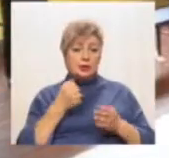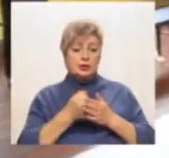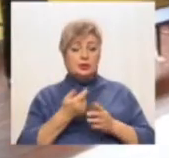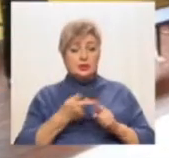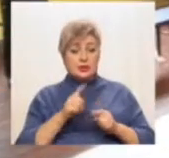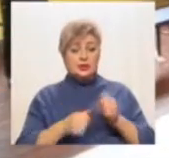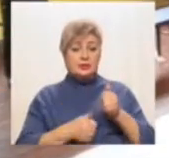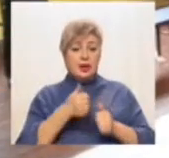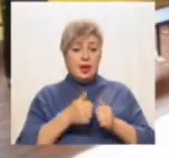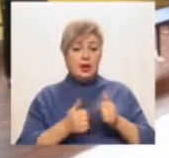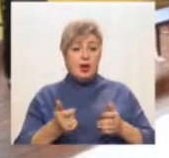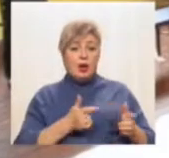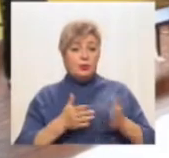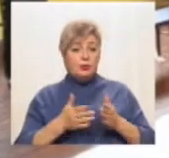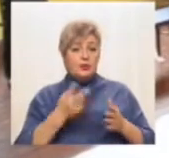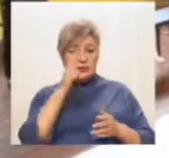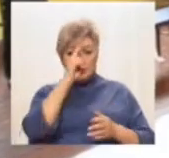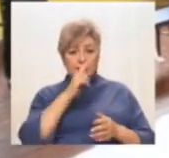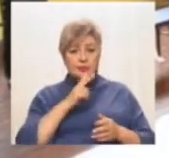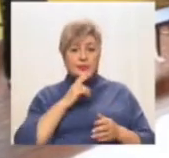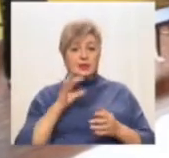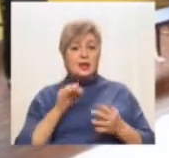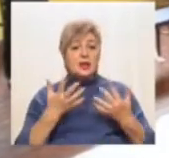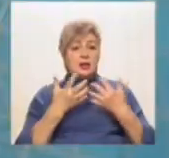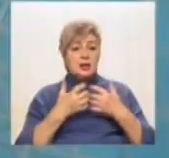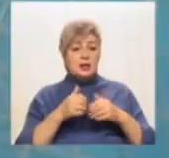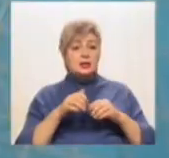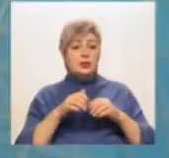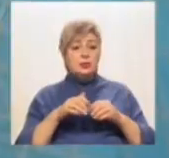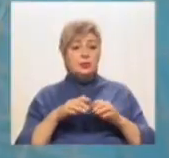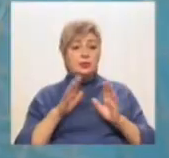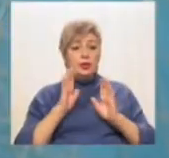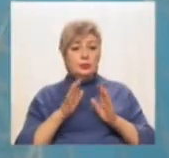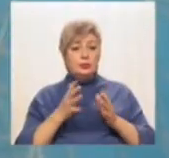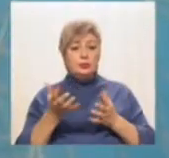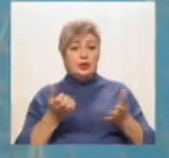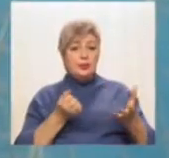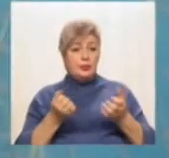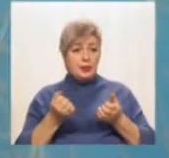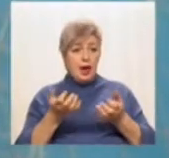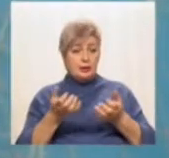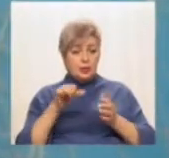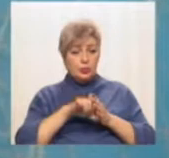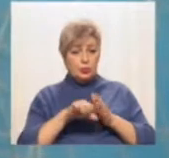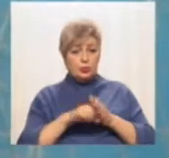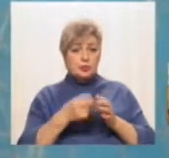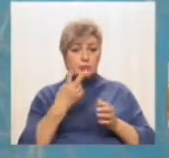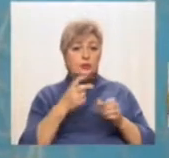готувався два місяці. Із роботом, якого зібрав на базі автомоделі, буде брати участь у двох категоріях. Датчик